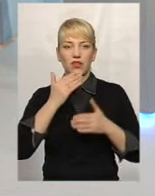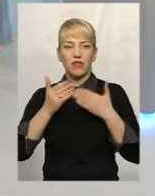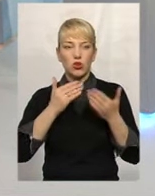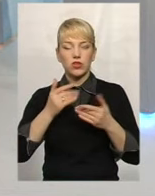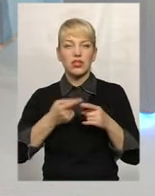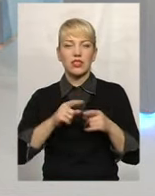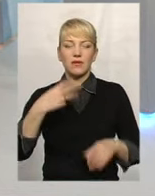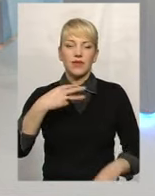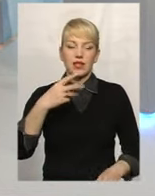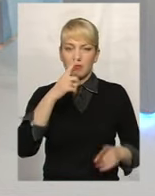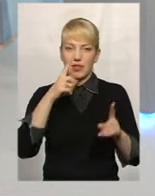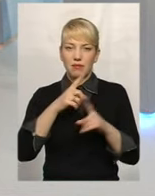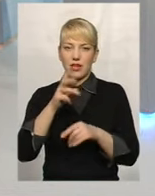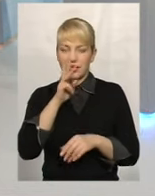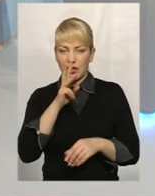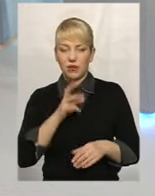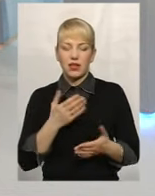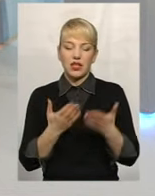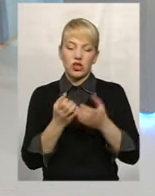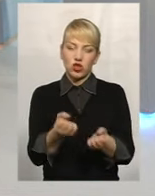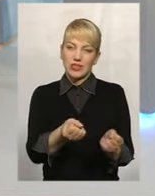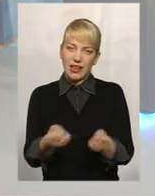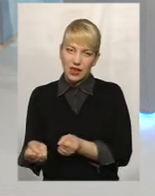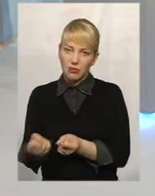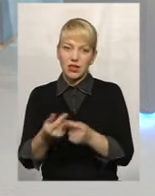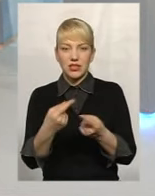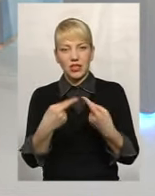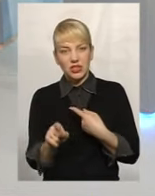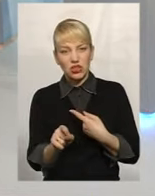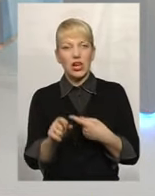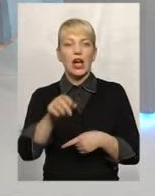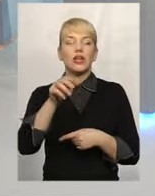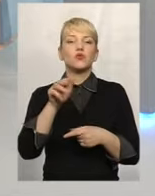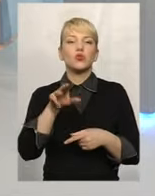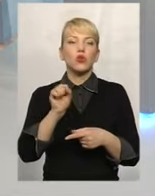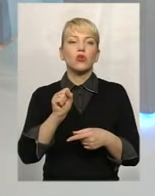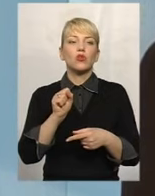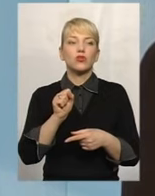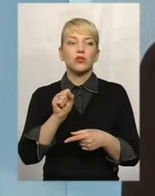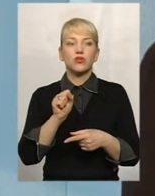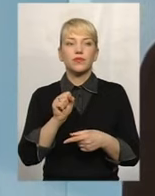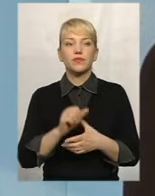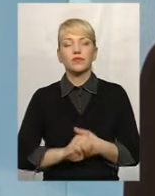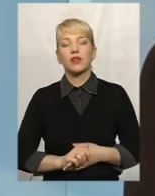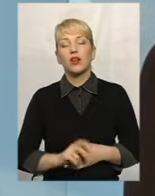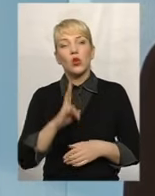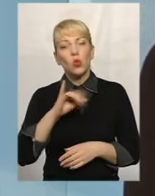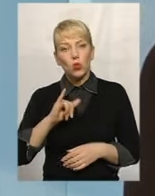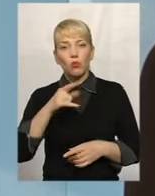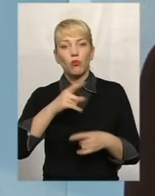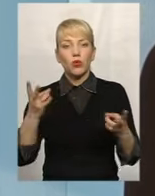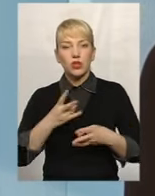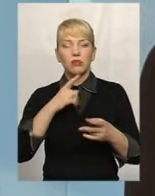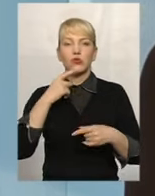мінімальних зарплат, якщо затримка, там, стільки, то це конкретна певна сутка? Ну, потрібно сказати, що